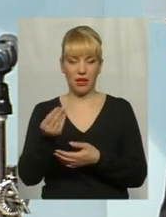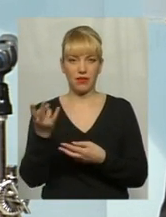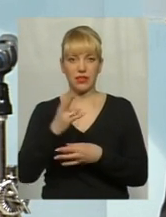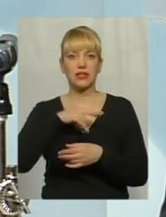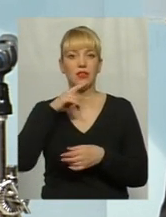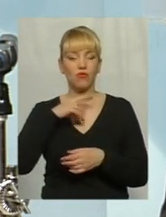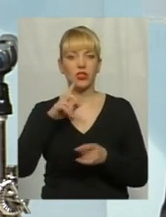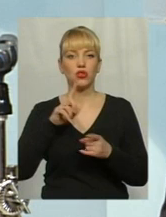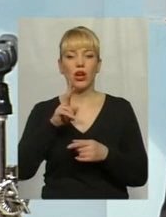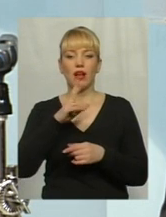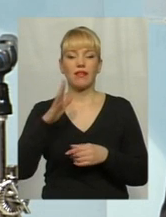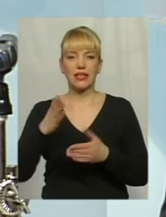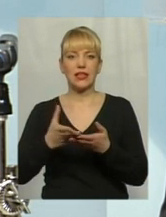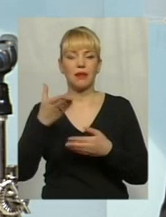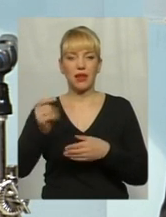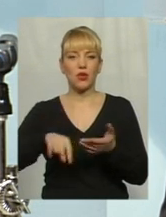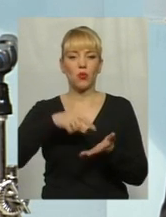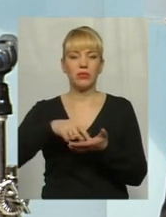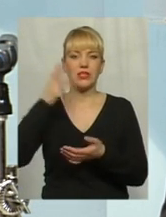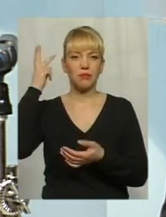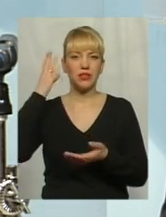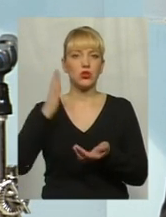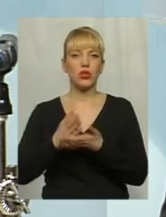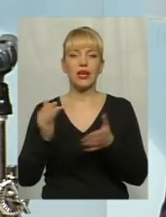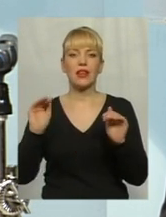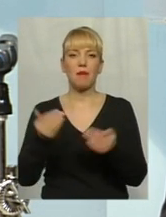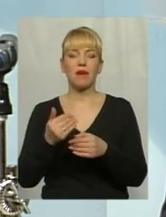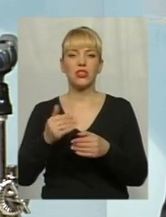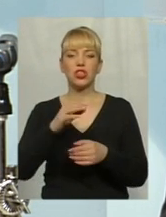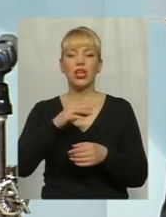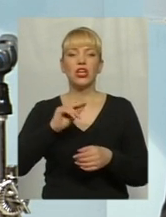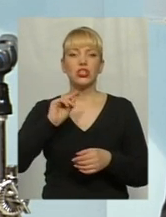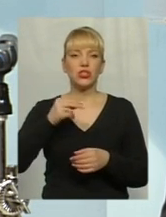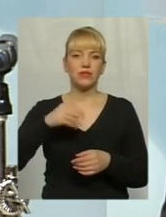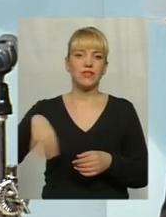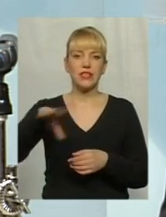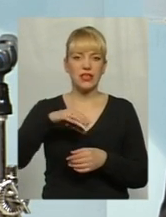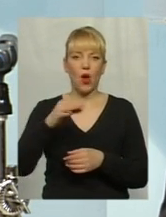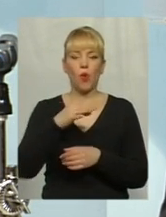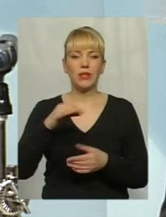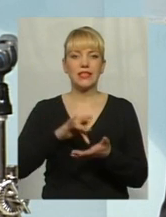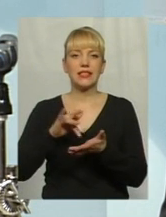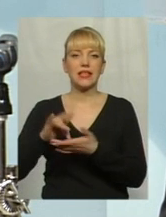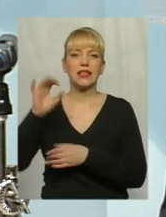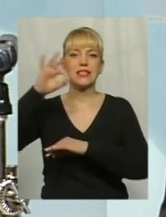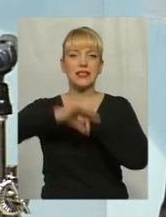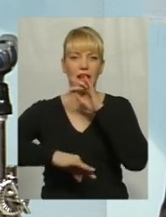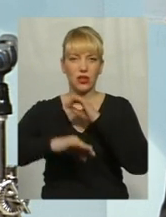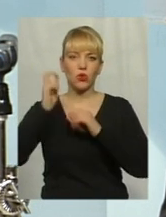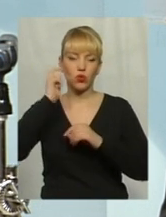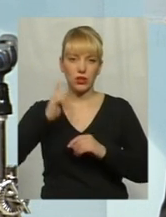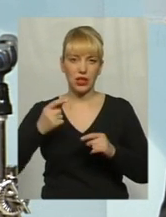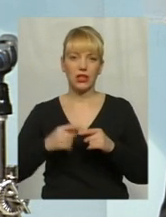квартирна плата у місті Хмельницькому є найнижчою зі всіх облазних центрів західного регіону. Вона була